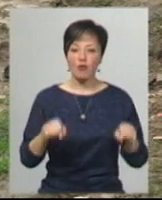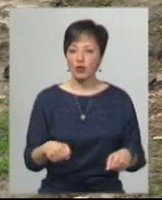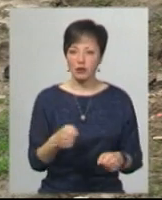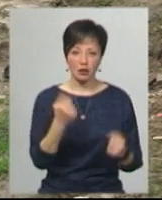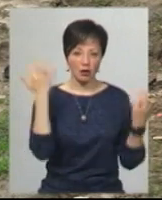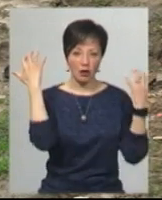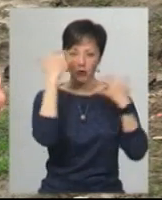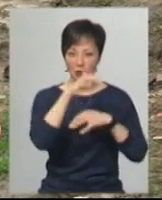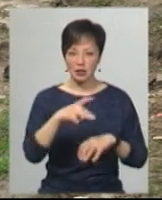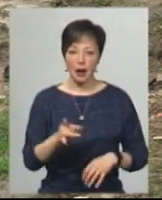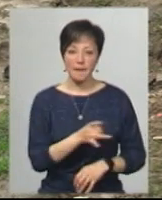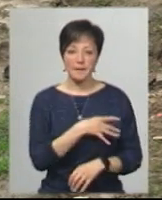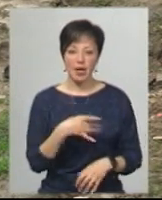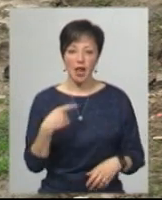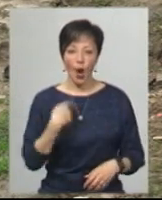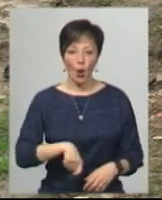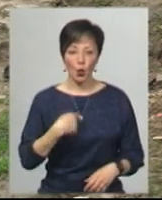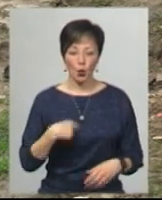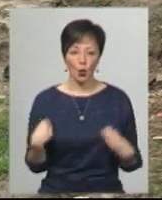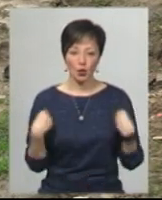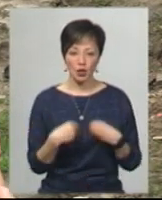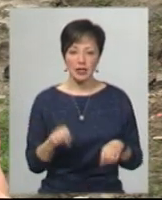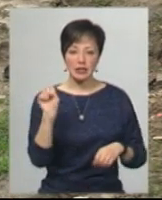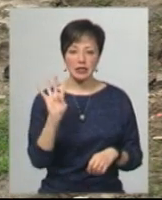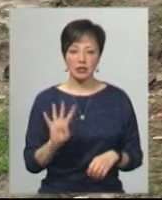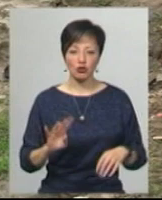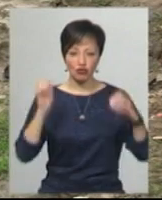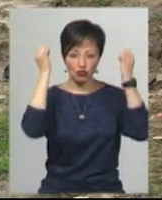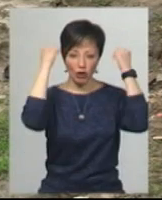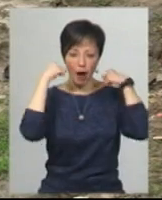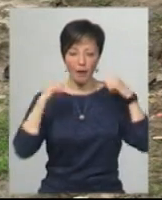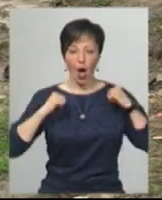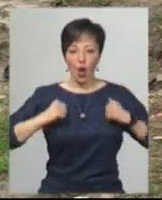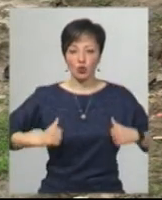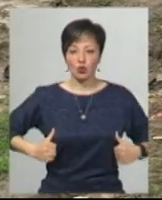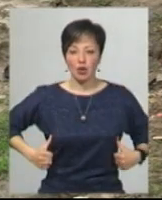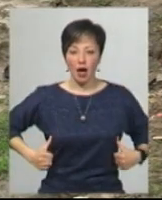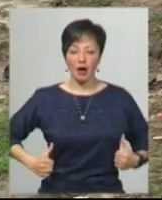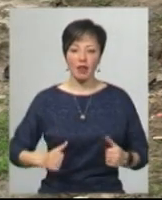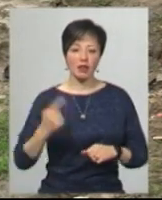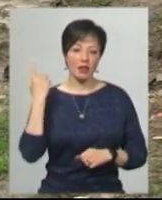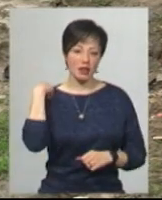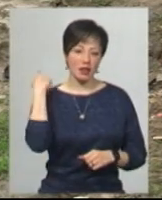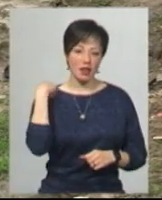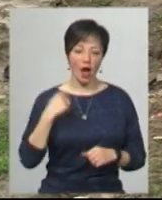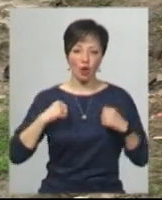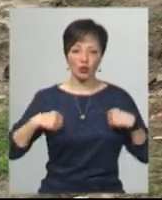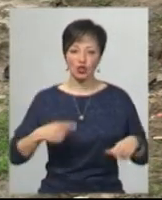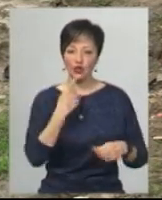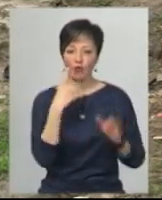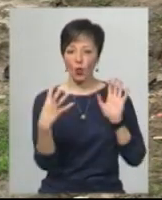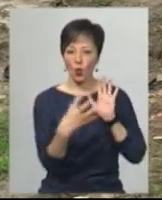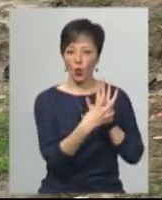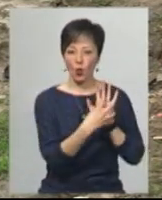побачити. Біла курточка, сіра шапка, рубзак на плечах, на рубзакові така червона,